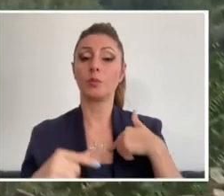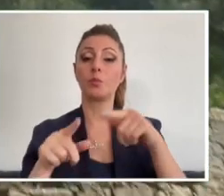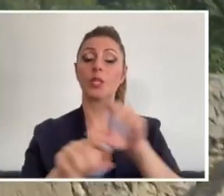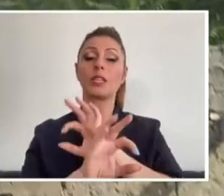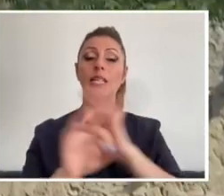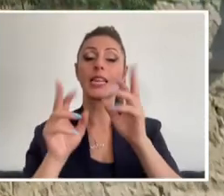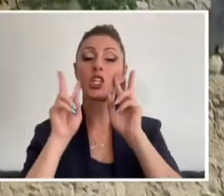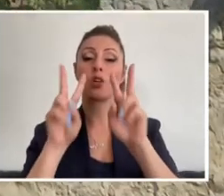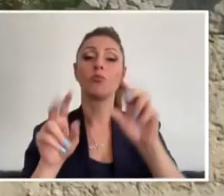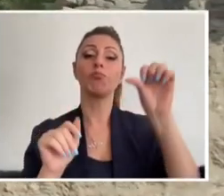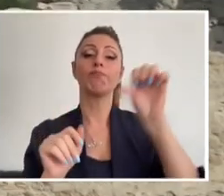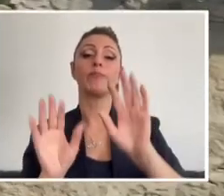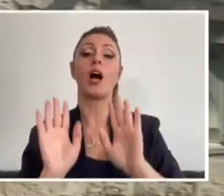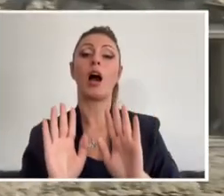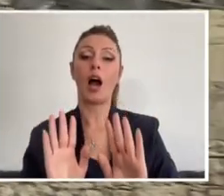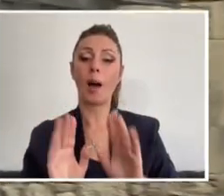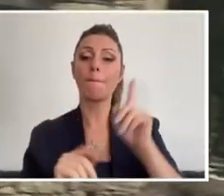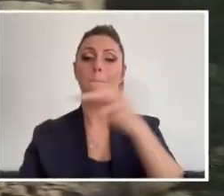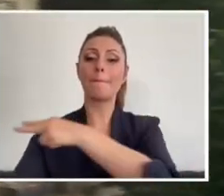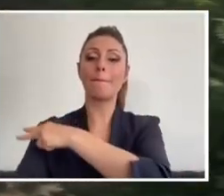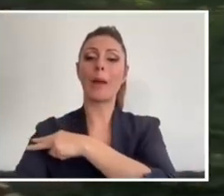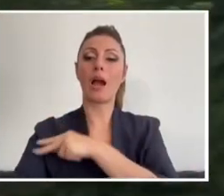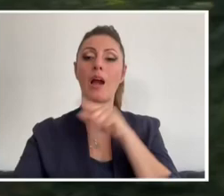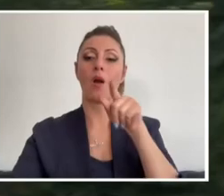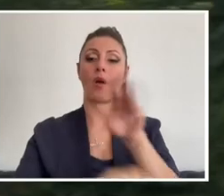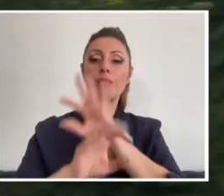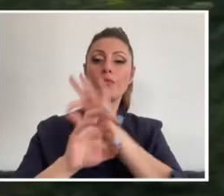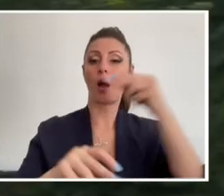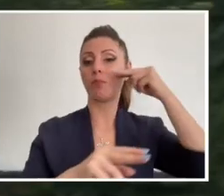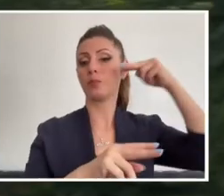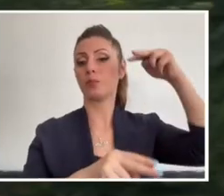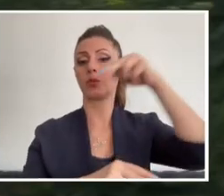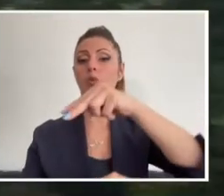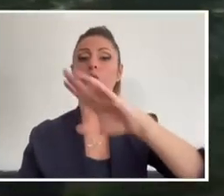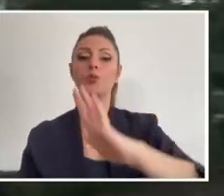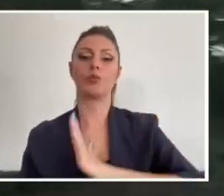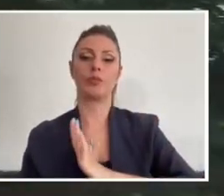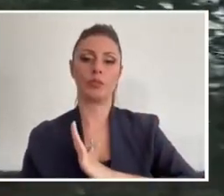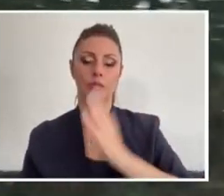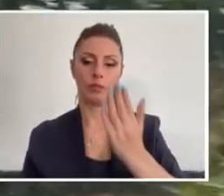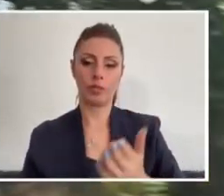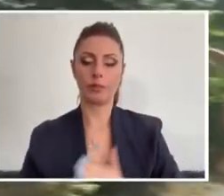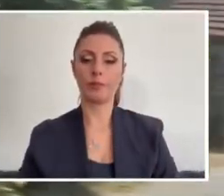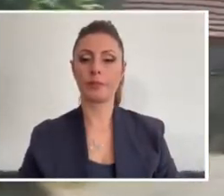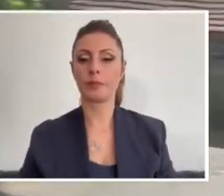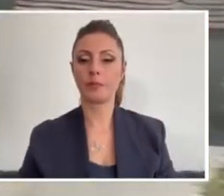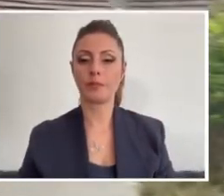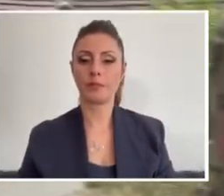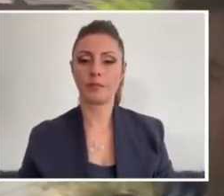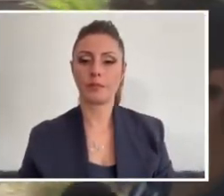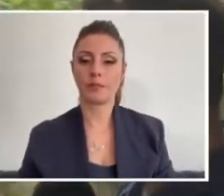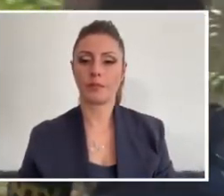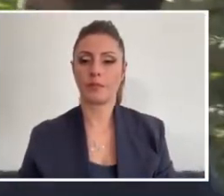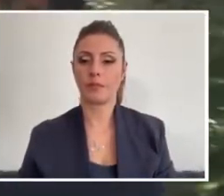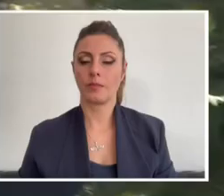teknisyen, pilot yukarıdan net bir şekilde görüyor alevlerin nereye geldiğini. Ve işte suyu bıraktıkları